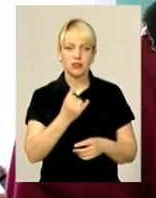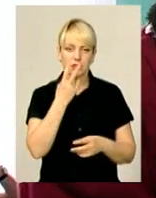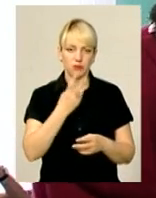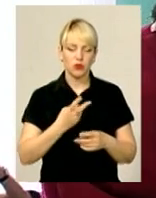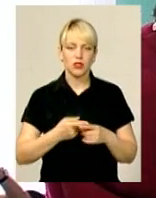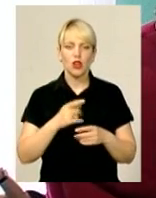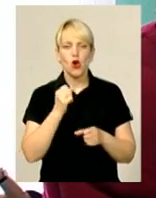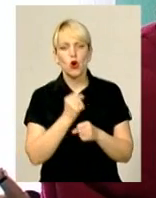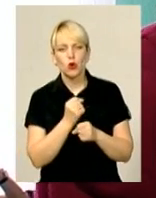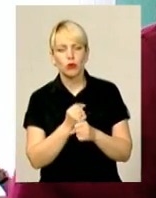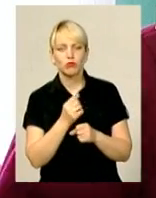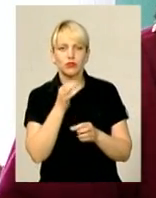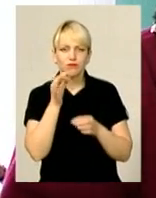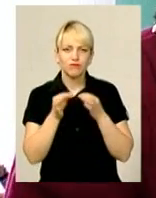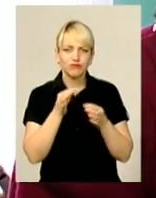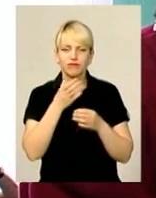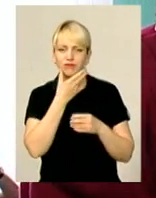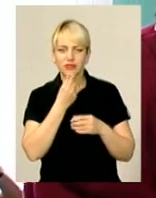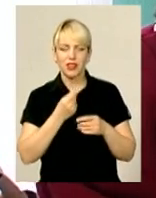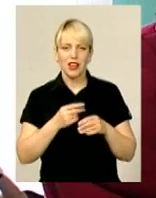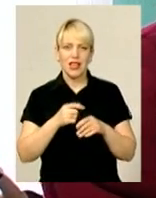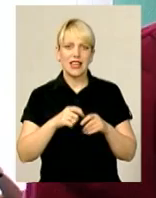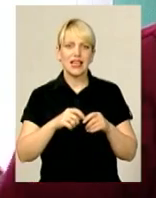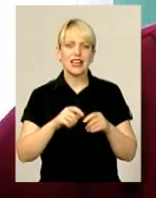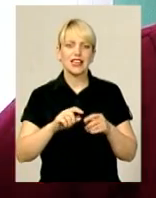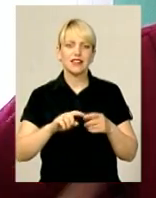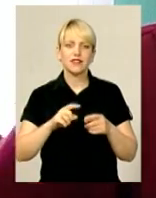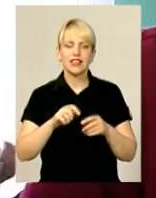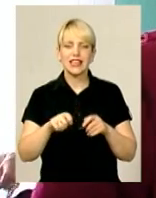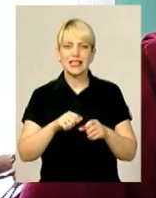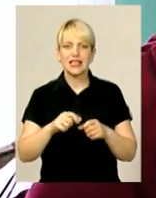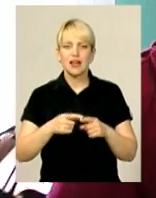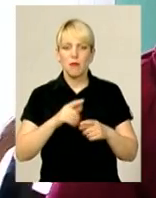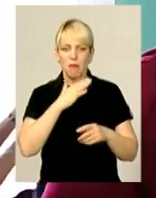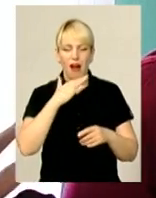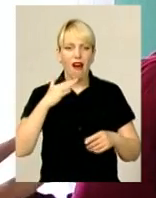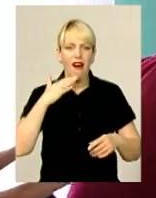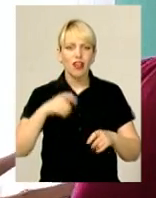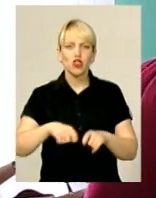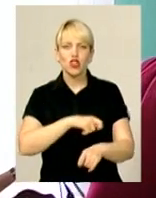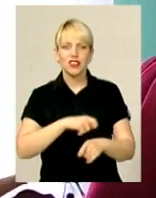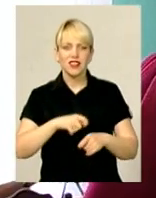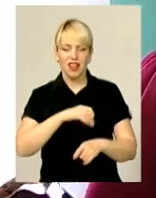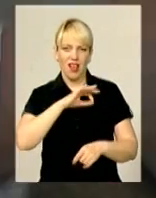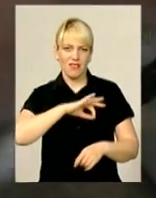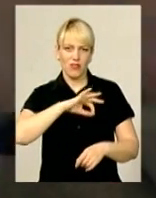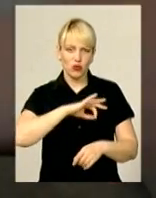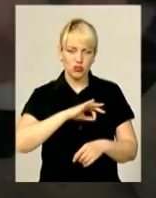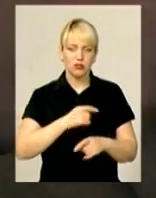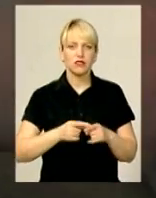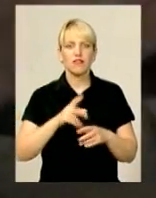робила з великою кількістю тканів. Ткань затягувалась, скручувалась, для того, щоб показати, що я можу дозволити собі багато кількість тканів.